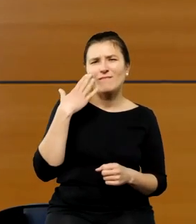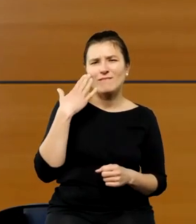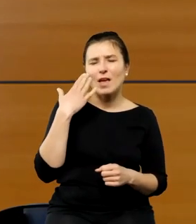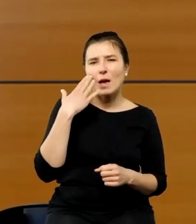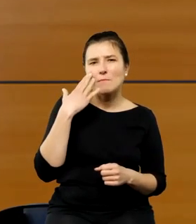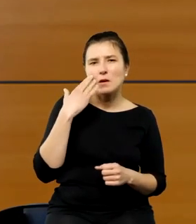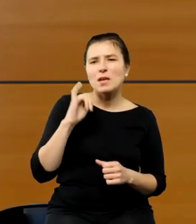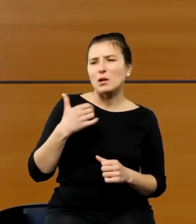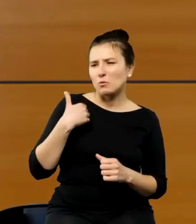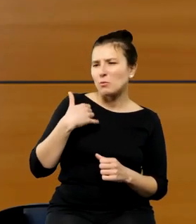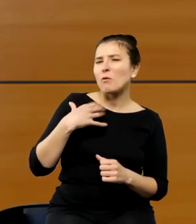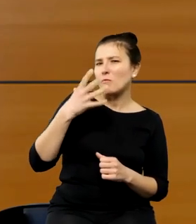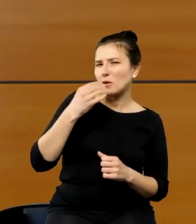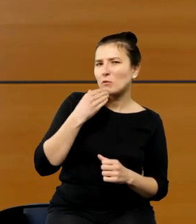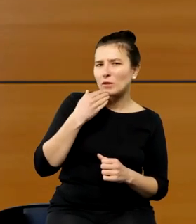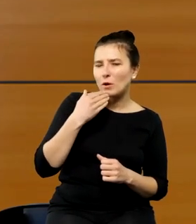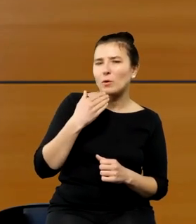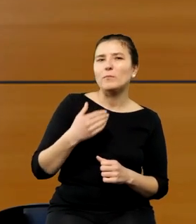jak to zostało zrobione